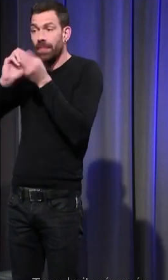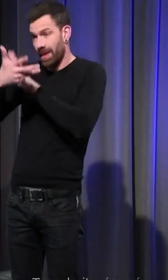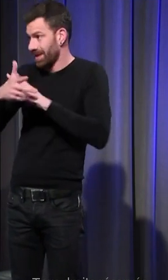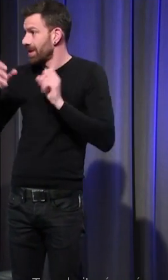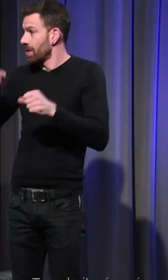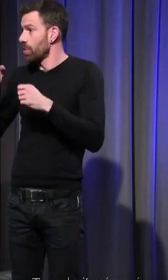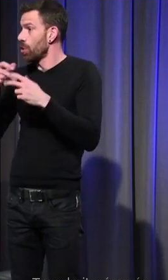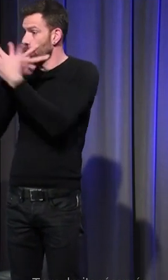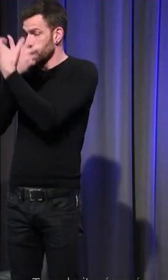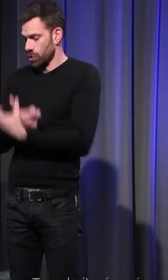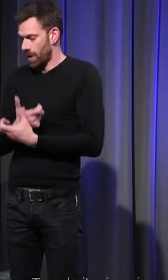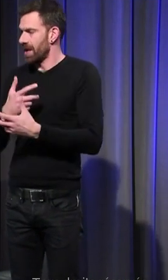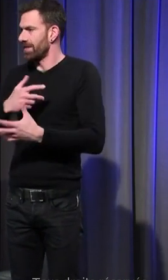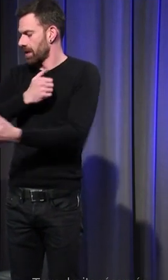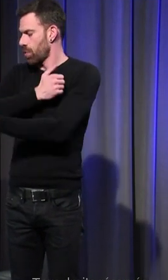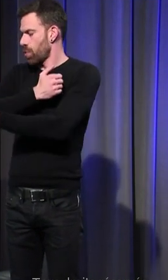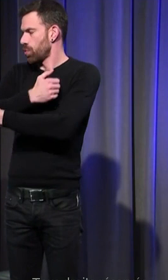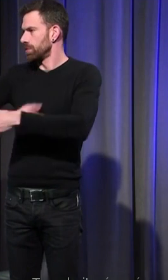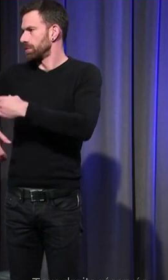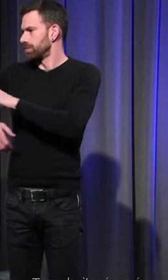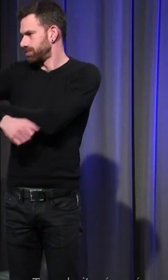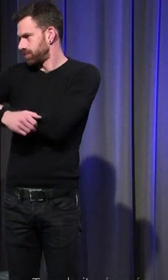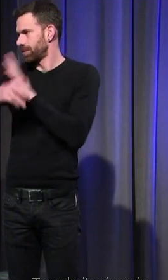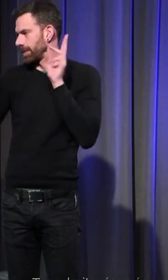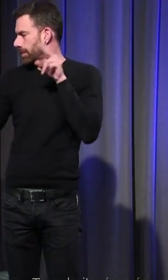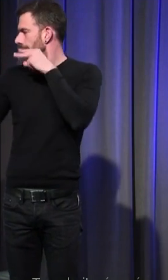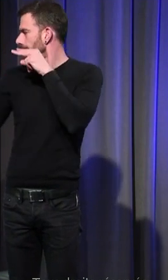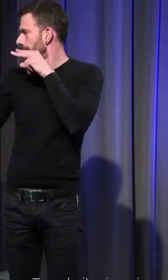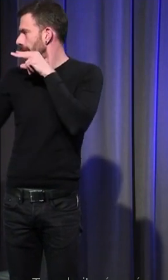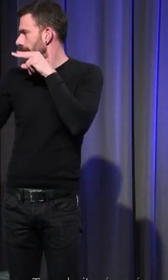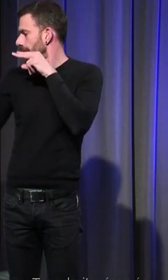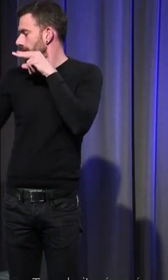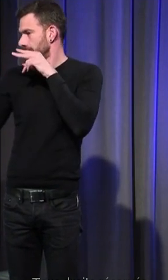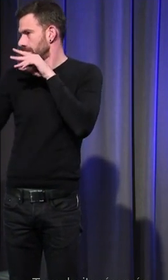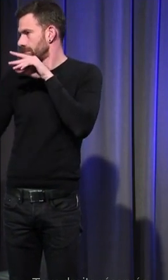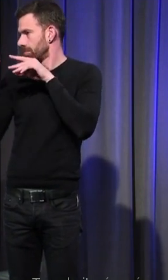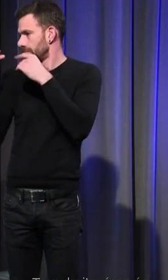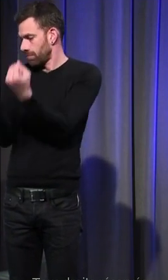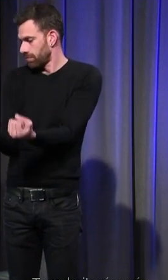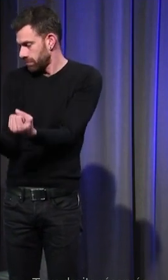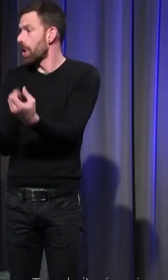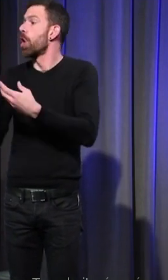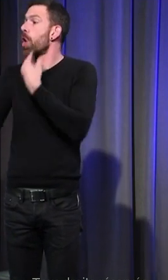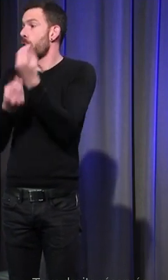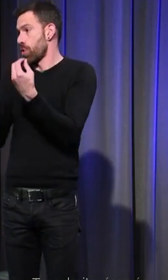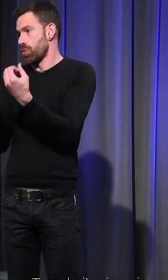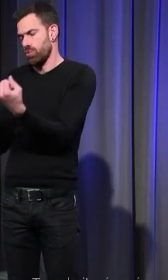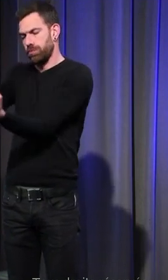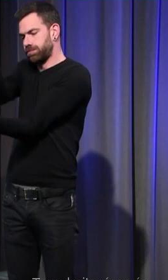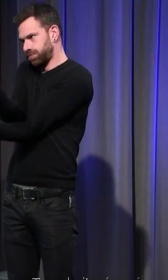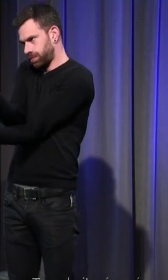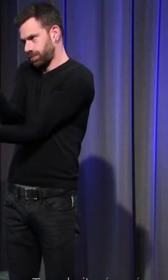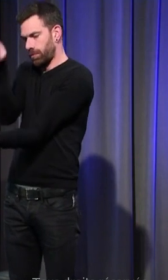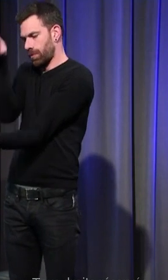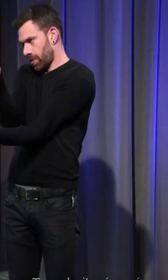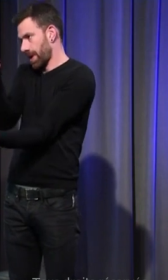qui se tiennent par le coude avec les visages retournés ou soit qui sont enterrés l sur l'autre l'un sur le dos et l'autre sur le ventre